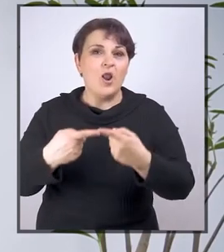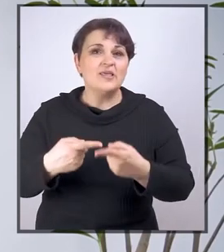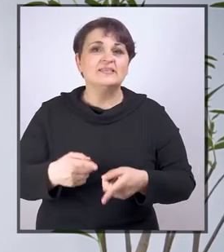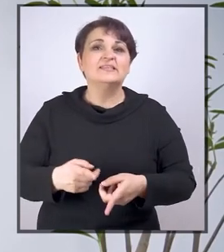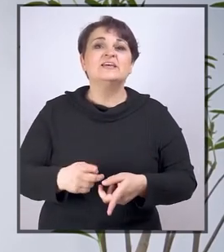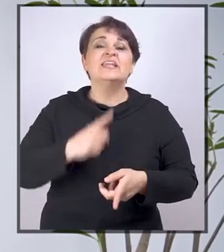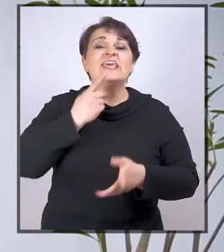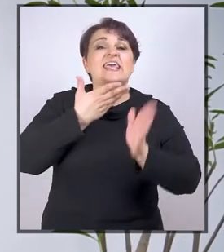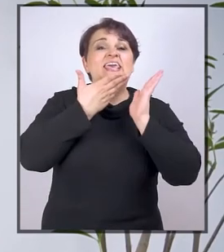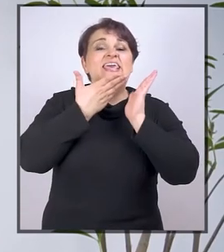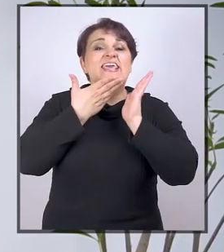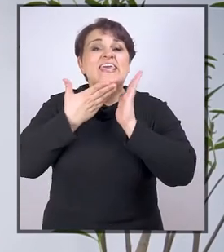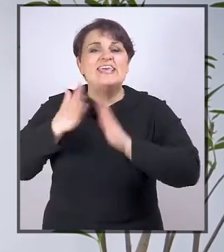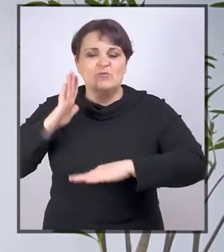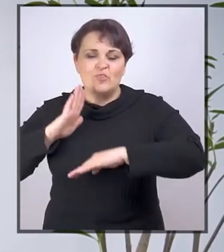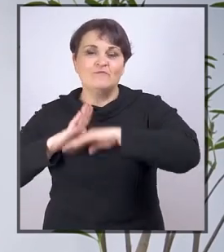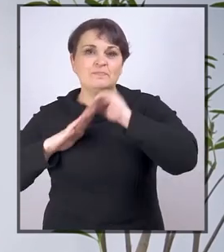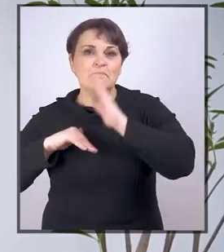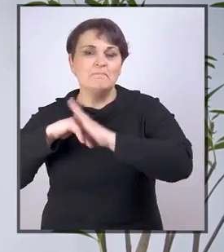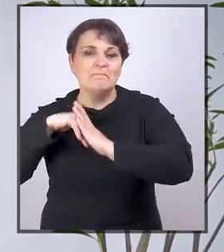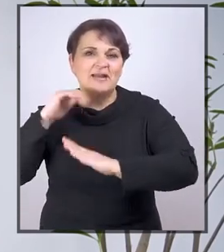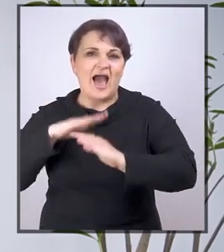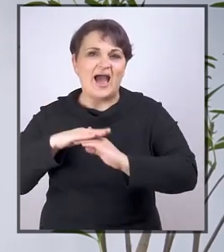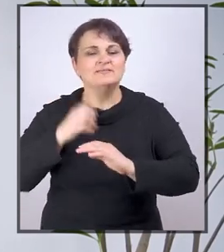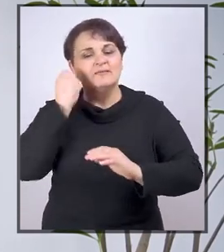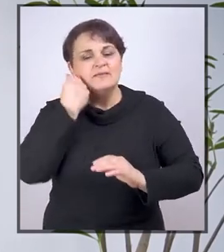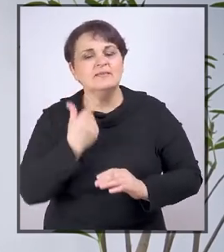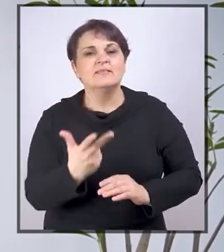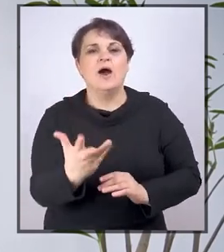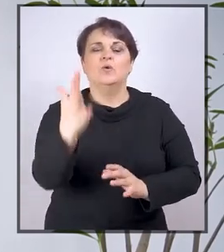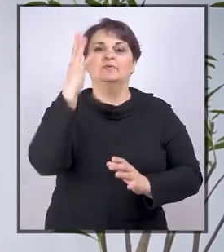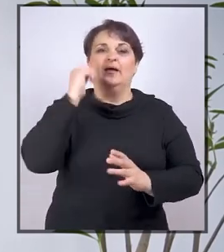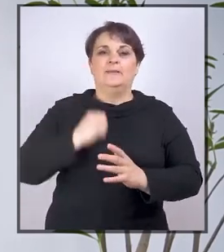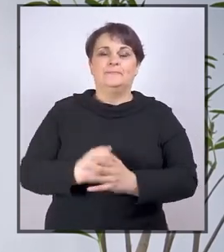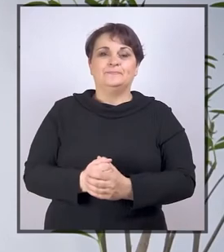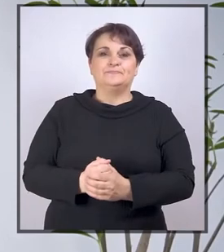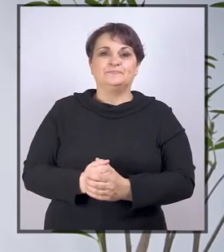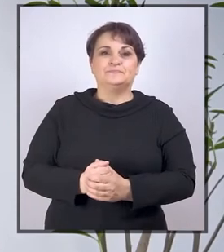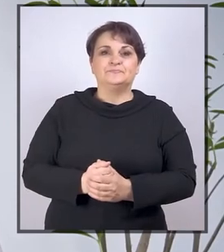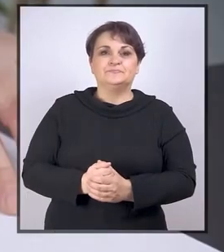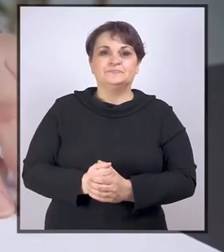politici, i u redovnim praksama itd.